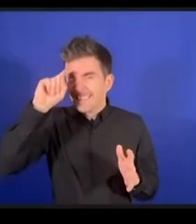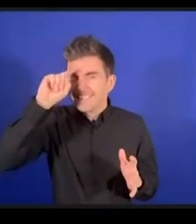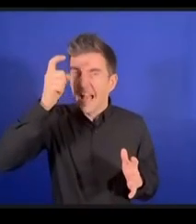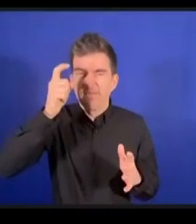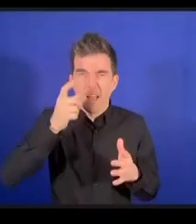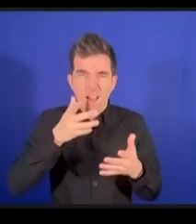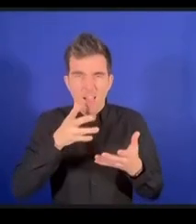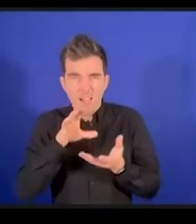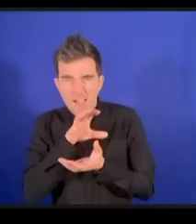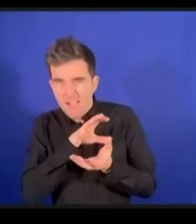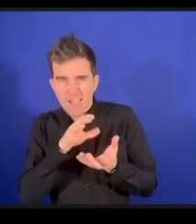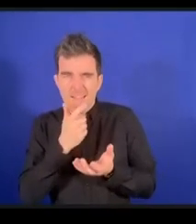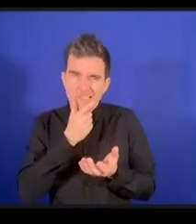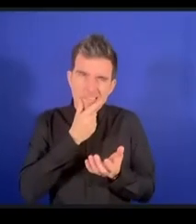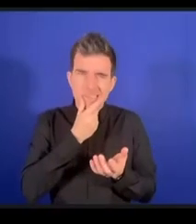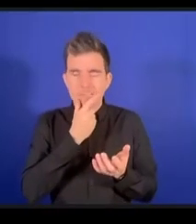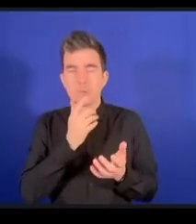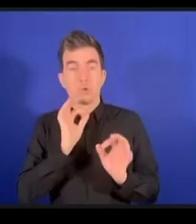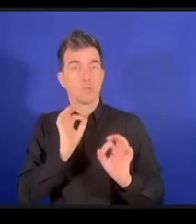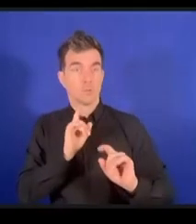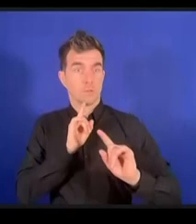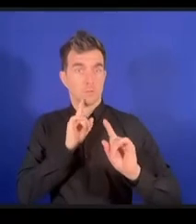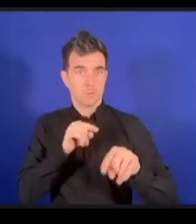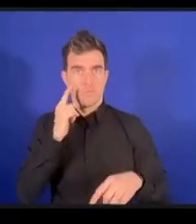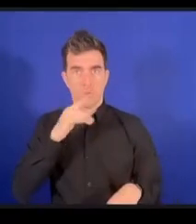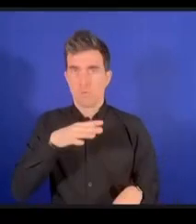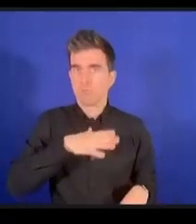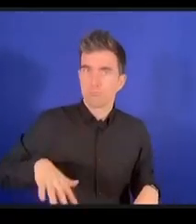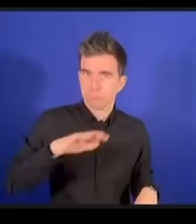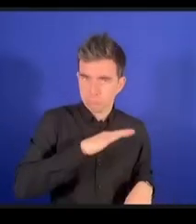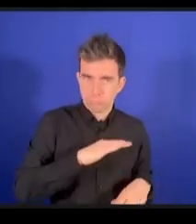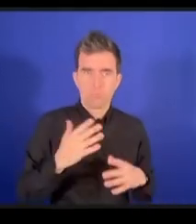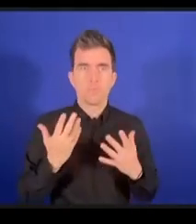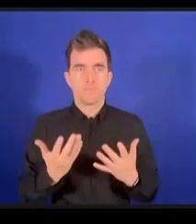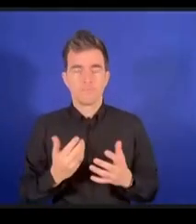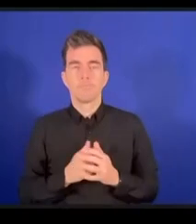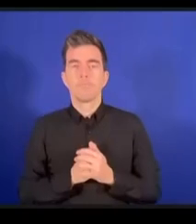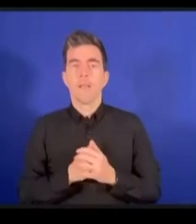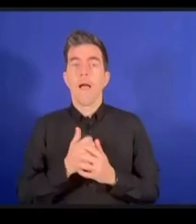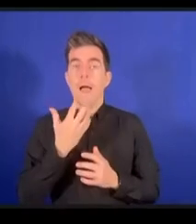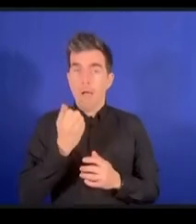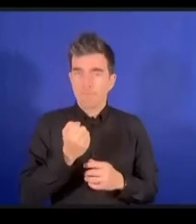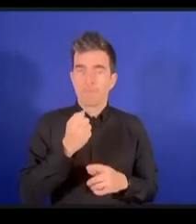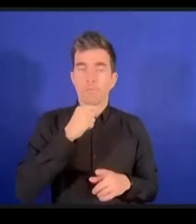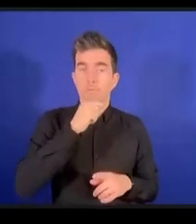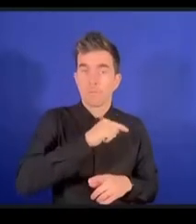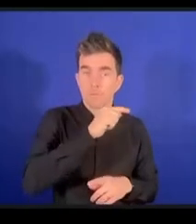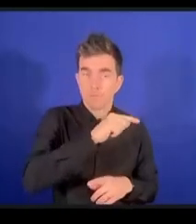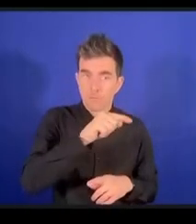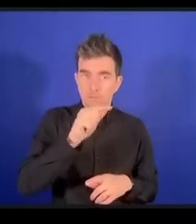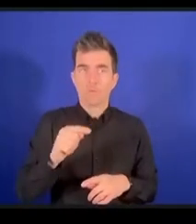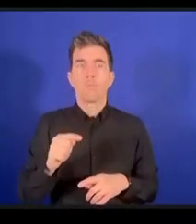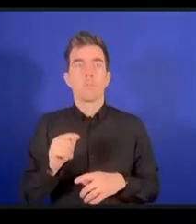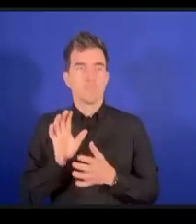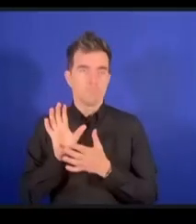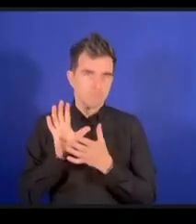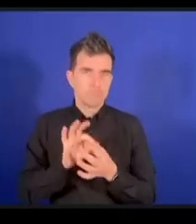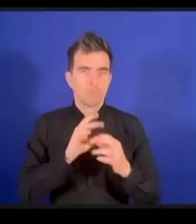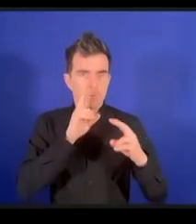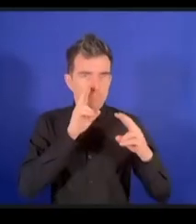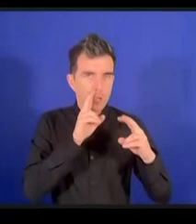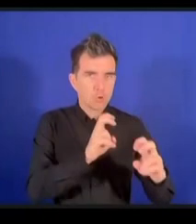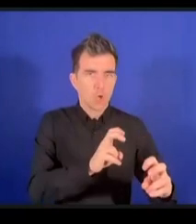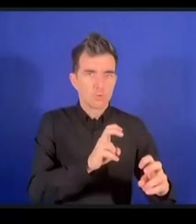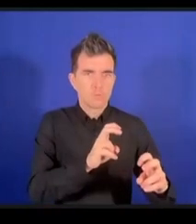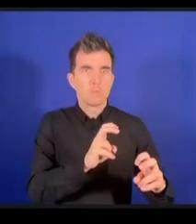serait valable pour toutes les coalitions dynamiques certaines coalitions dynamiques font de la recherche que l'on apprécie d'ailleurs on l'a vu